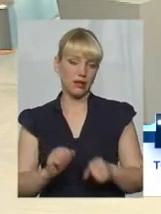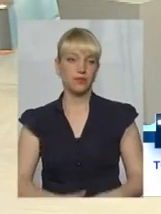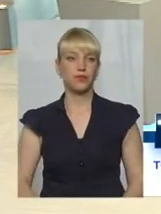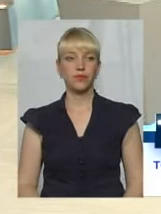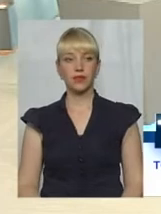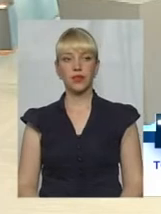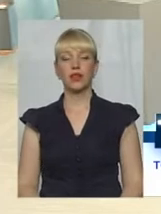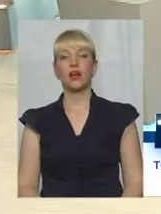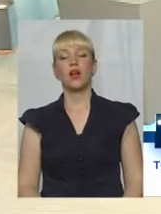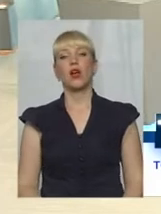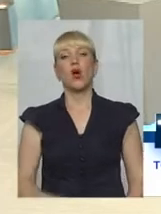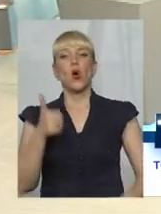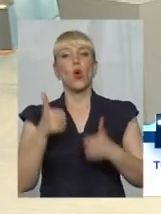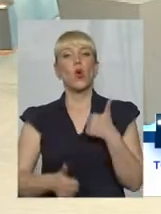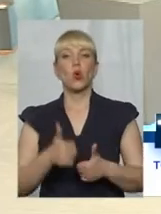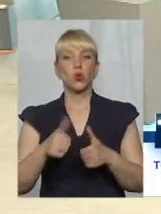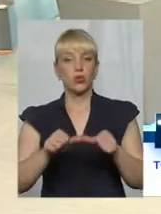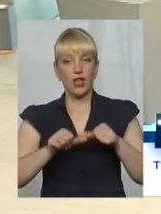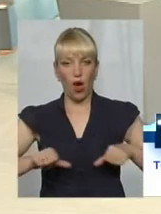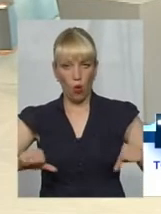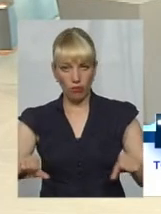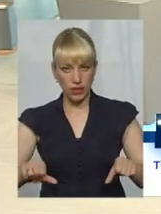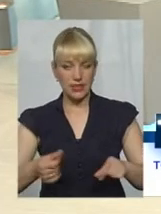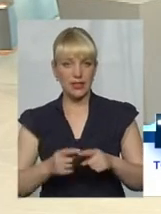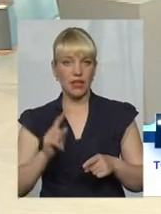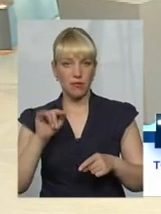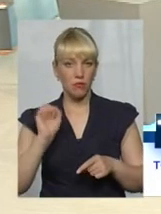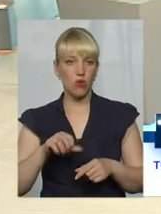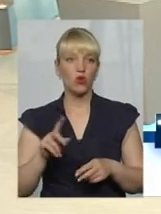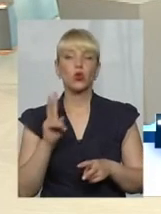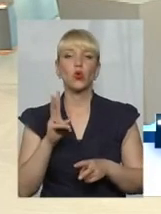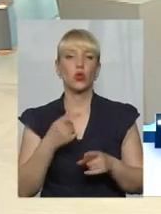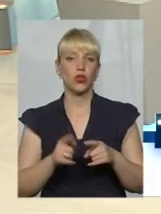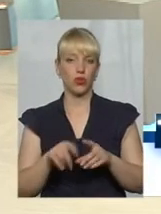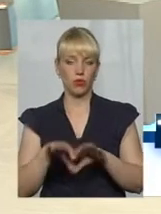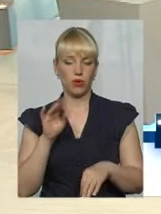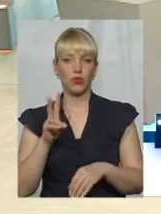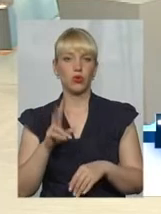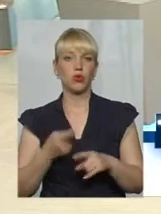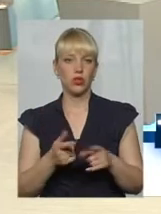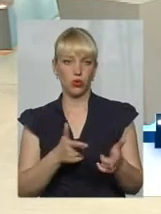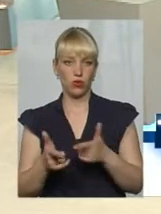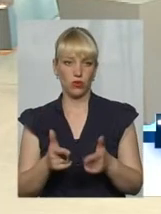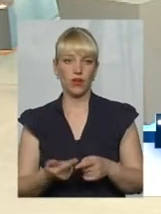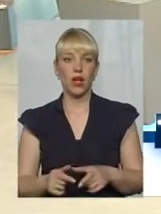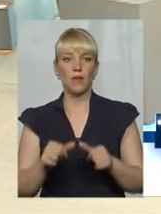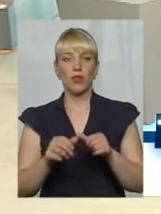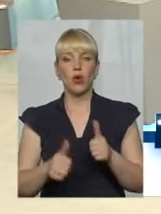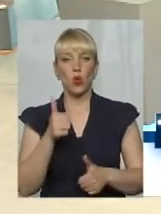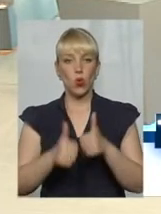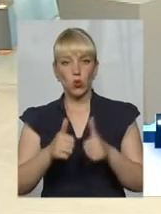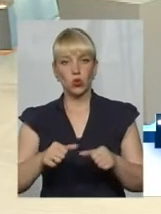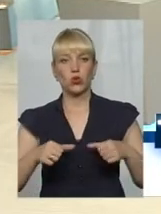Конкурсна комісія. Можете назвати, хто до неї входить і хто її обирав? Конкурсну комісію